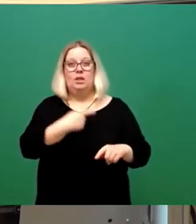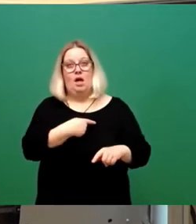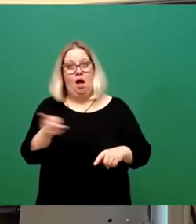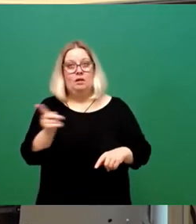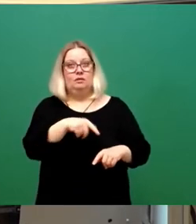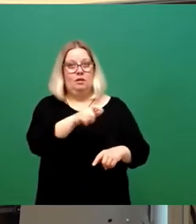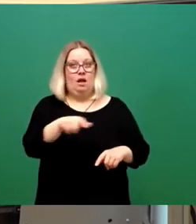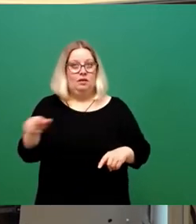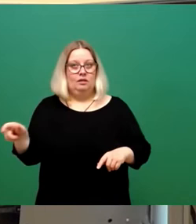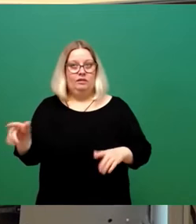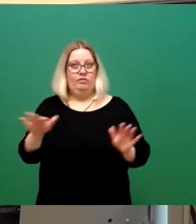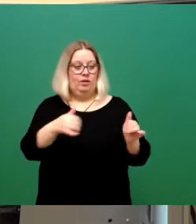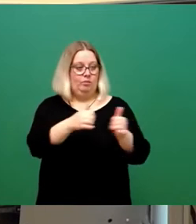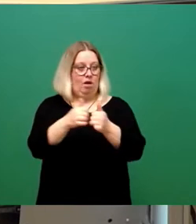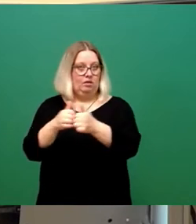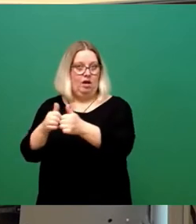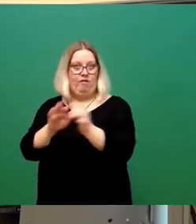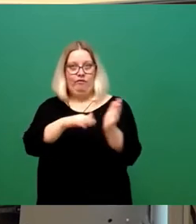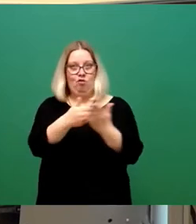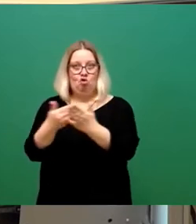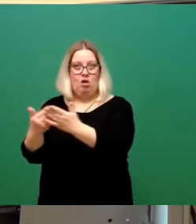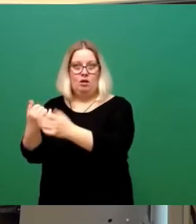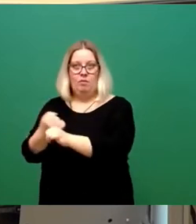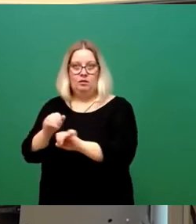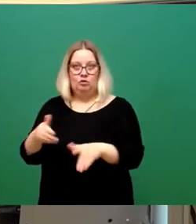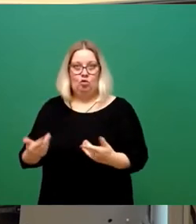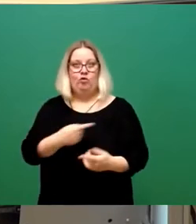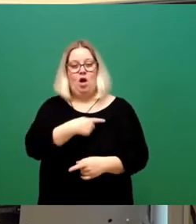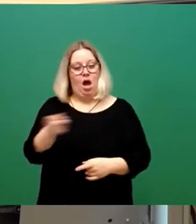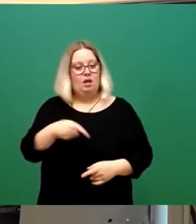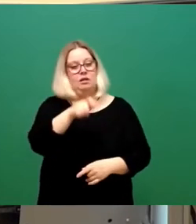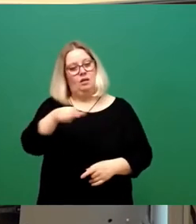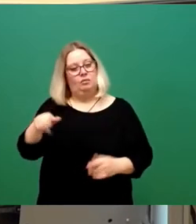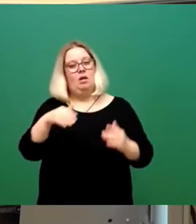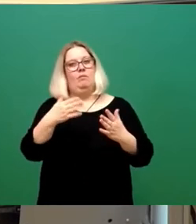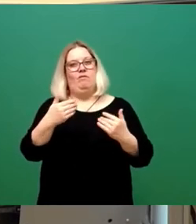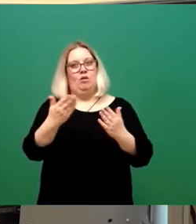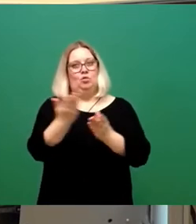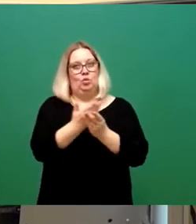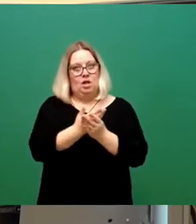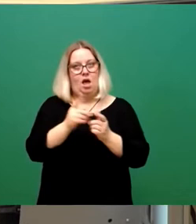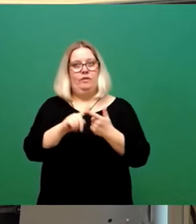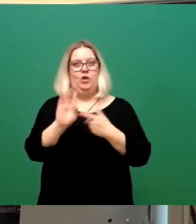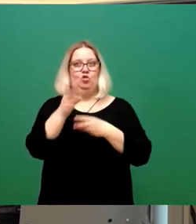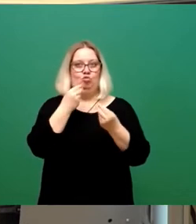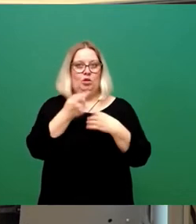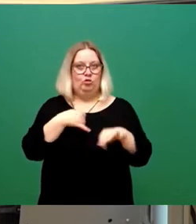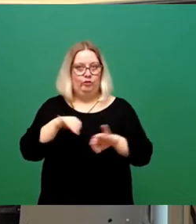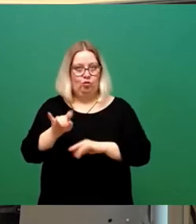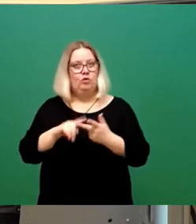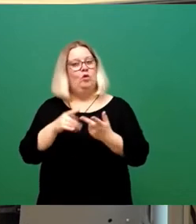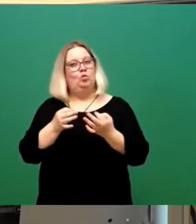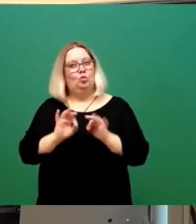die unsere Partner jeweils vorgeschlagen haben, gemacht. Wir hatten zu allen Kandidierenden die Bewerbungsunterlagen, wir haben Gespräche geführt, das waren konstruktive